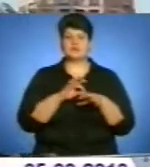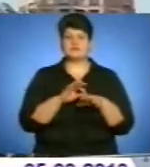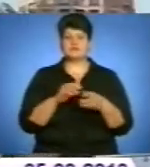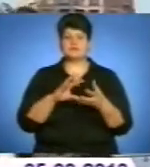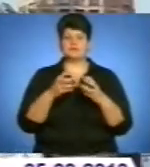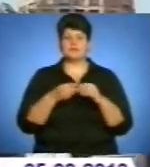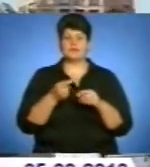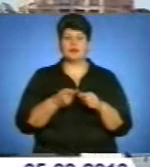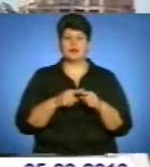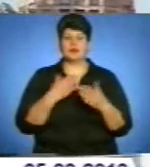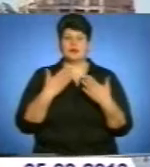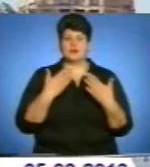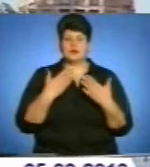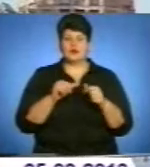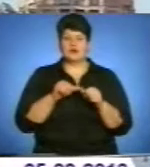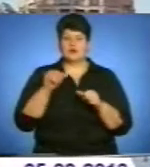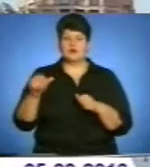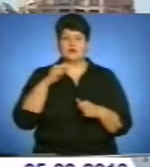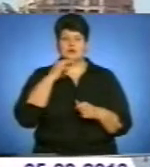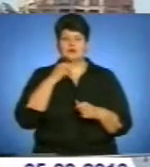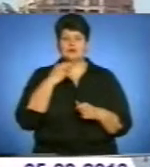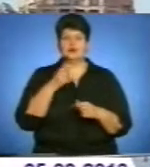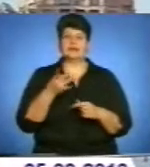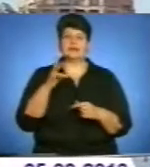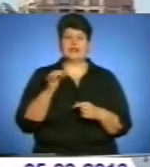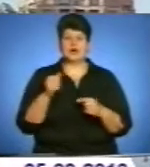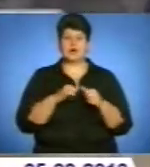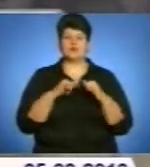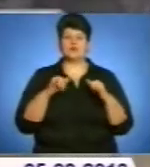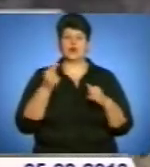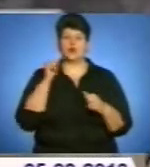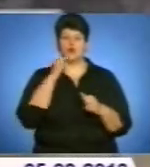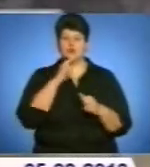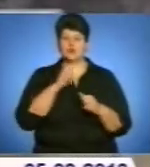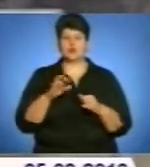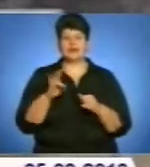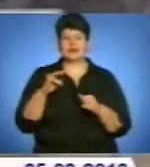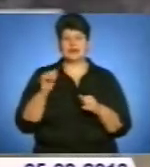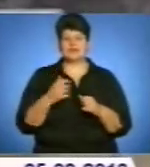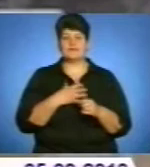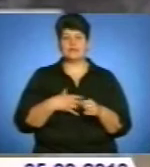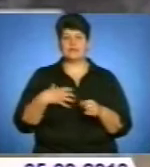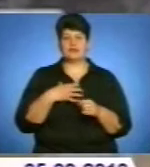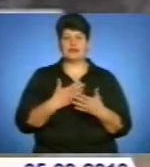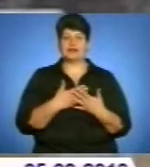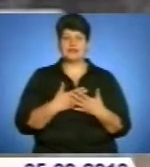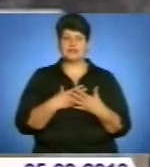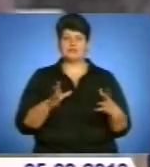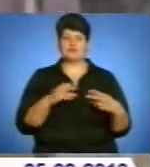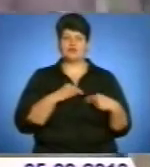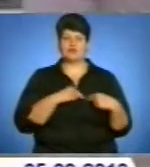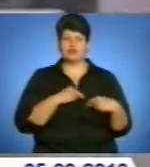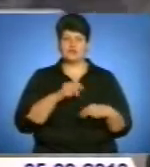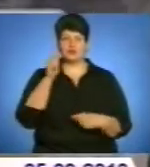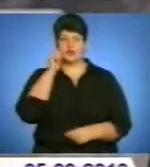Окрему увагу Віктор Янукович звернув на питання розвитку економічної інтеграції та наголосив на важливость активізації співпраці України та